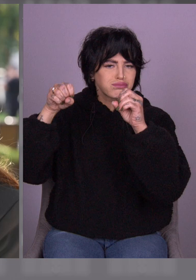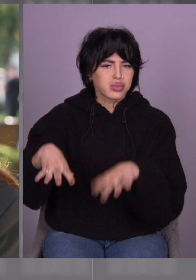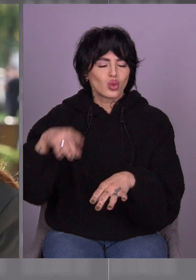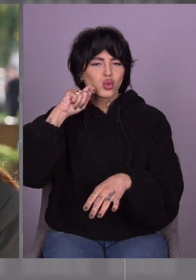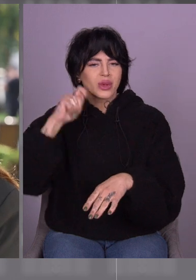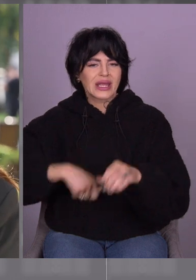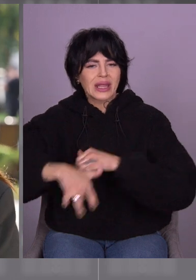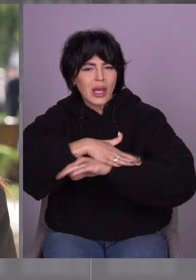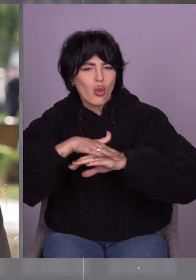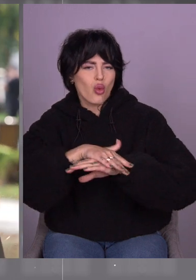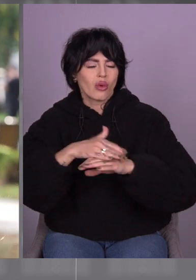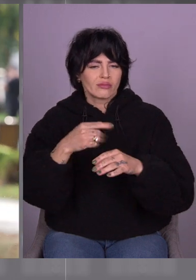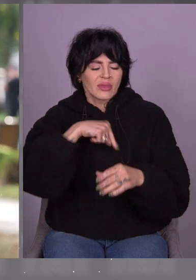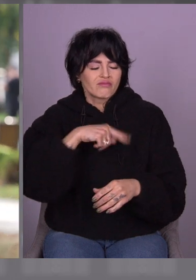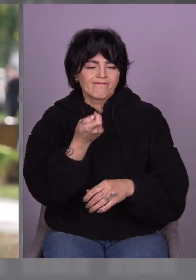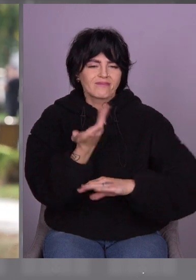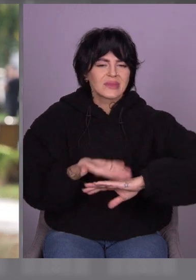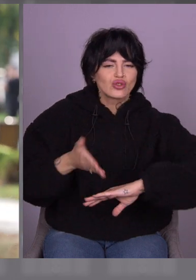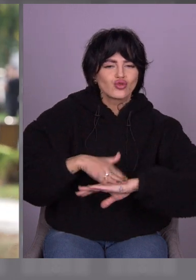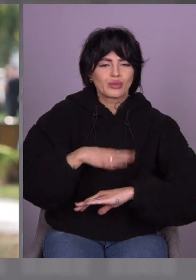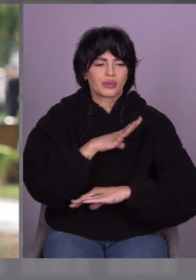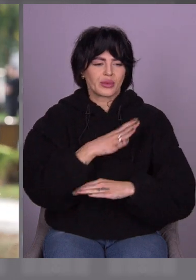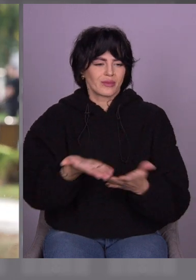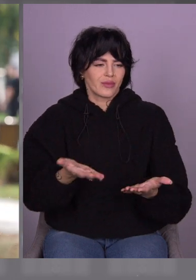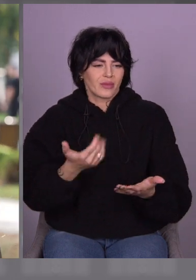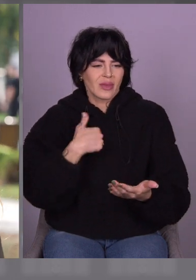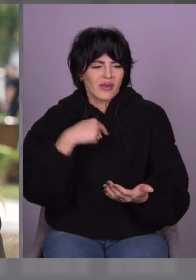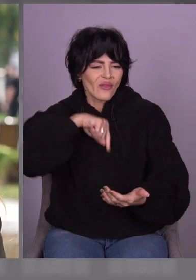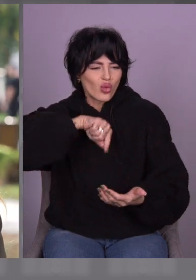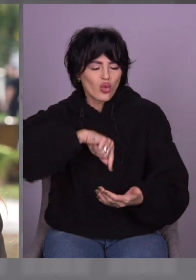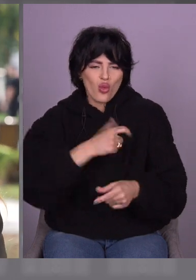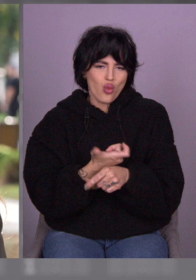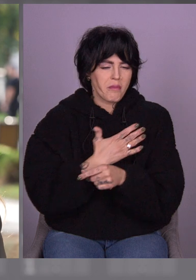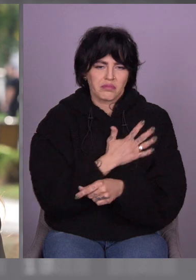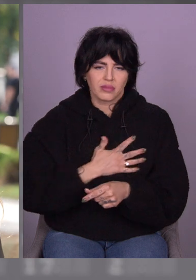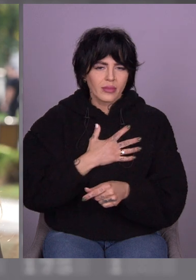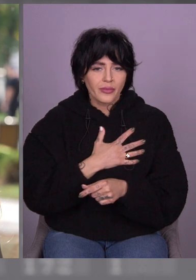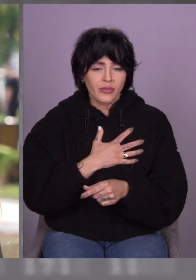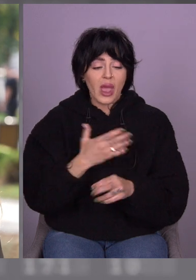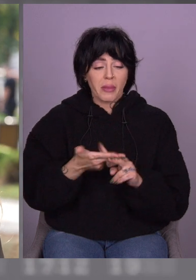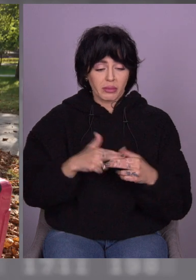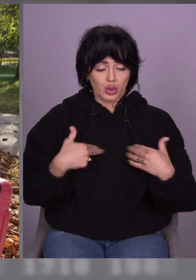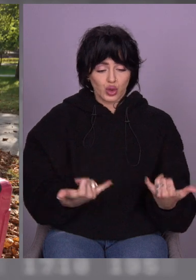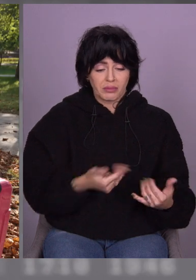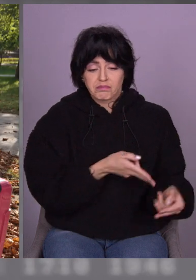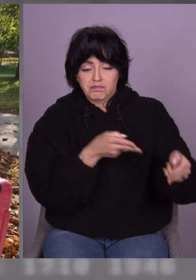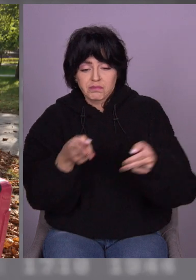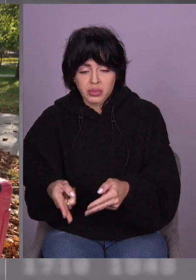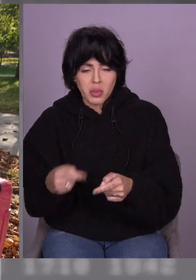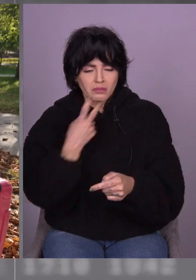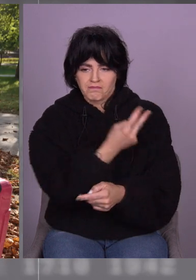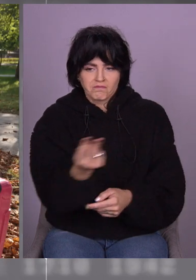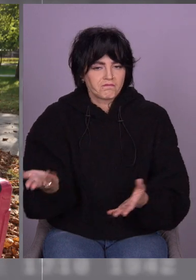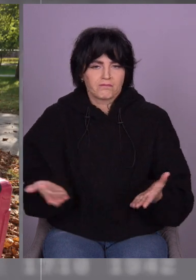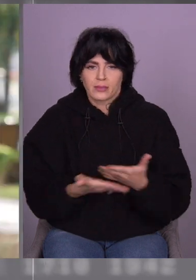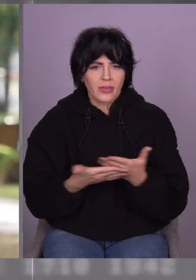не була чи достатньо сміливою, чи я не знаю чому. І я приїхала, і тут немає цього. Ну, я хочу зараз запам